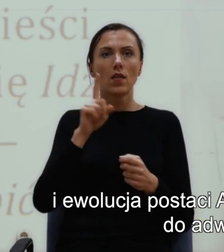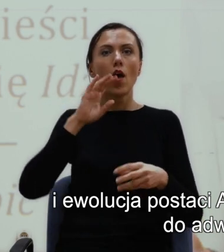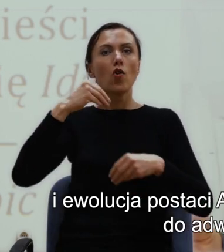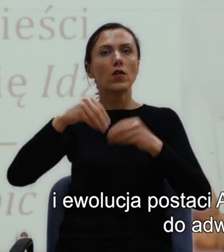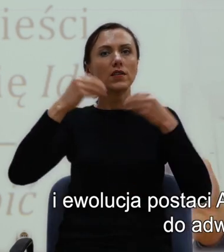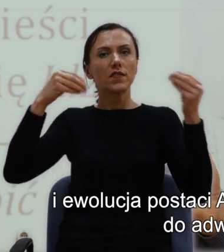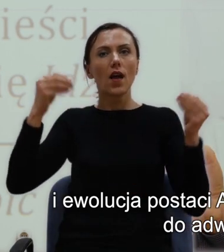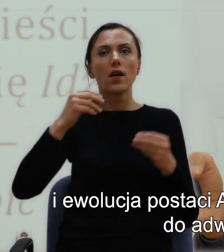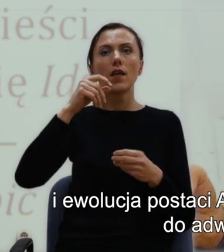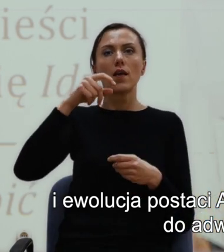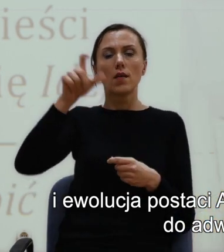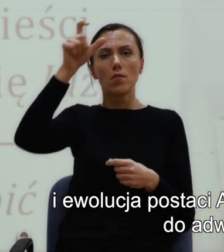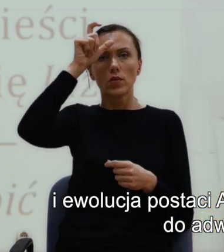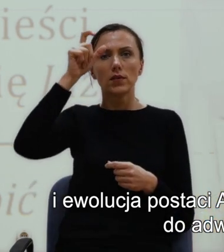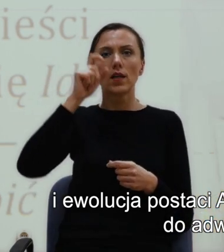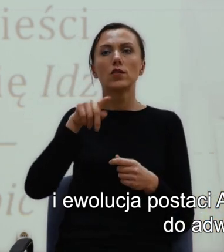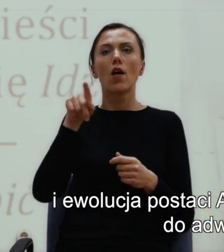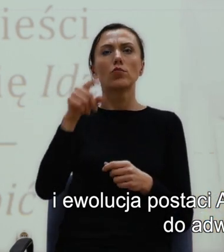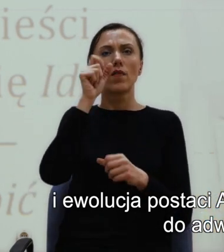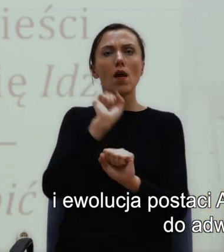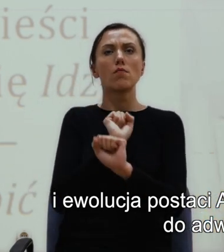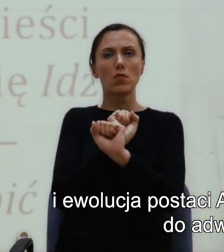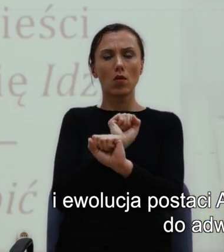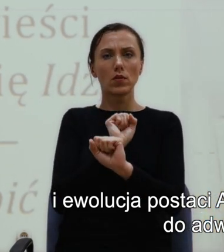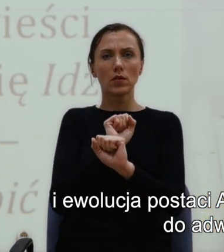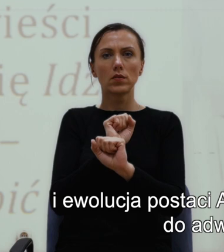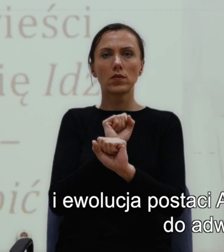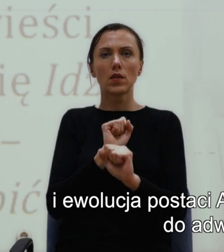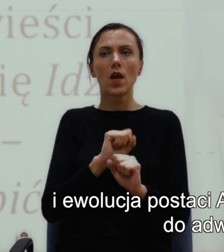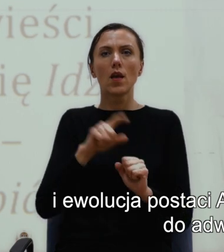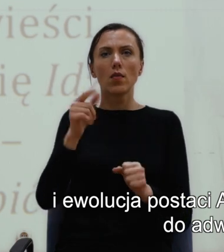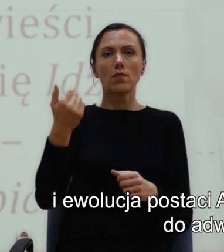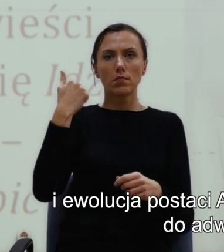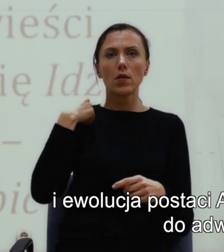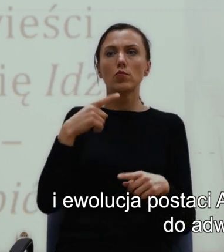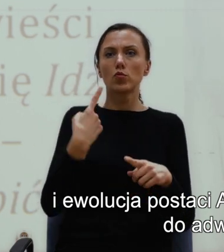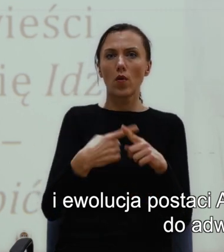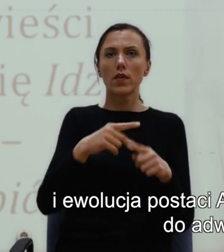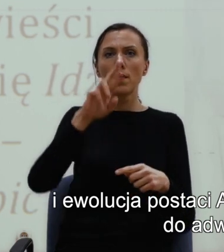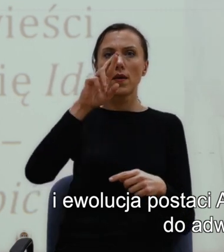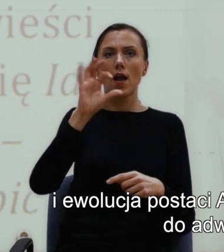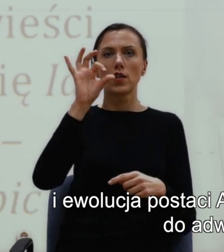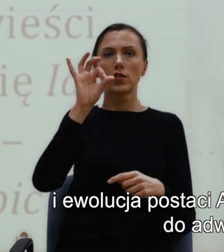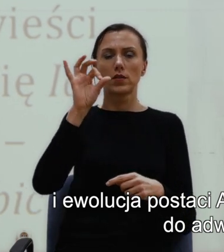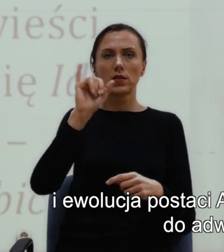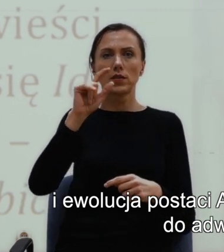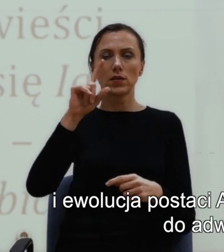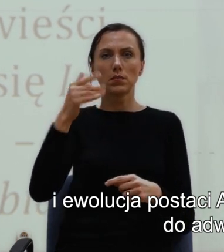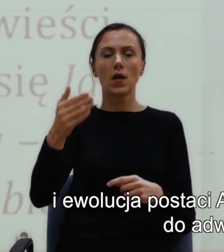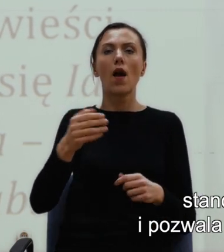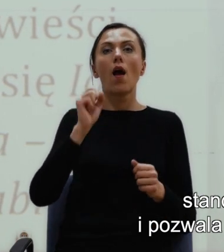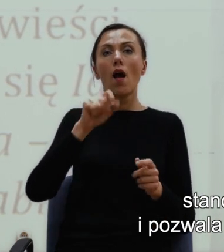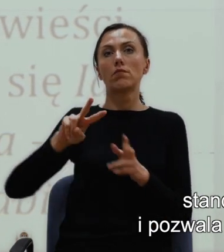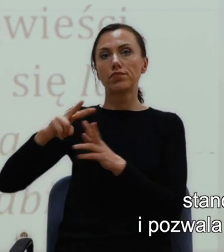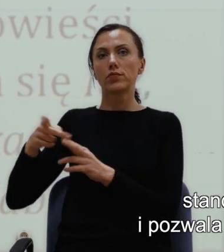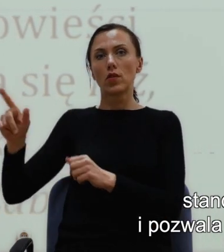rasisty i członka Ku Klux Klanu do adwokata broniącego Toma Robinsona